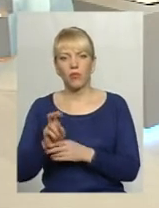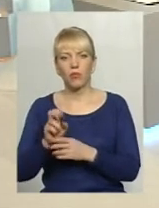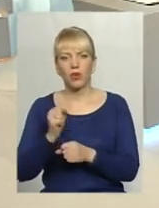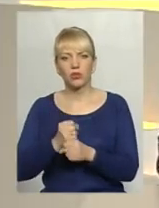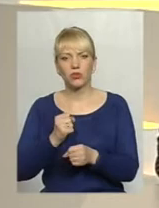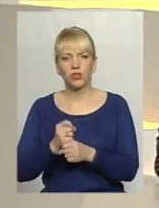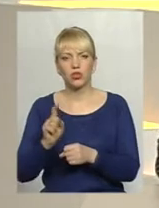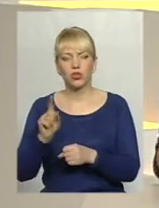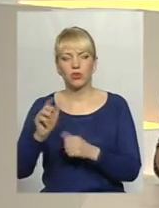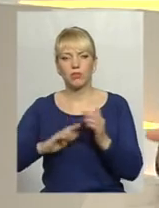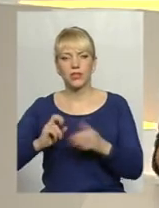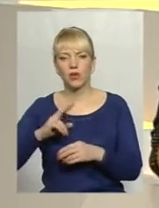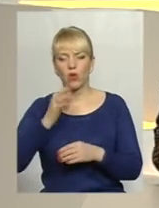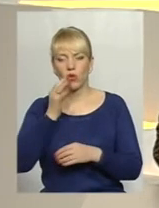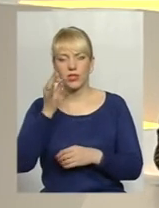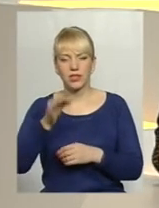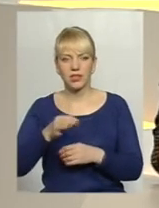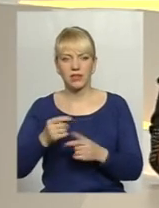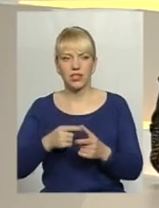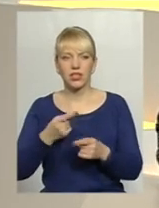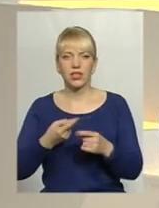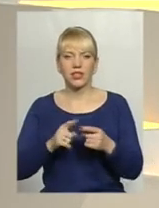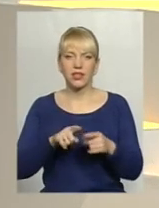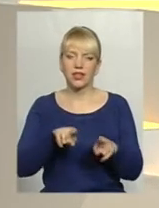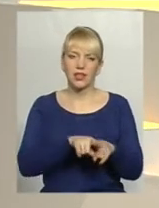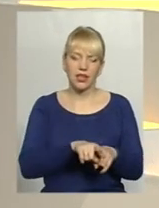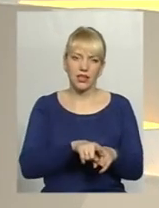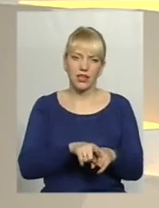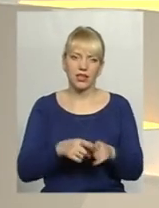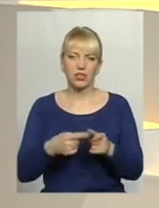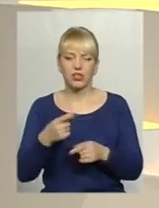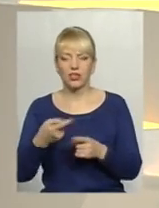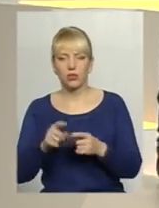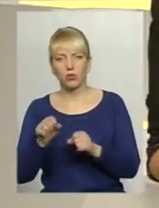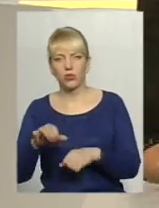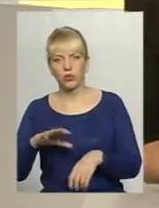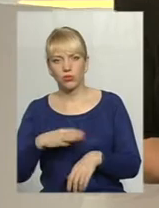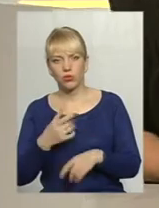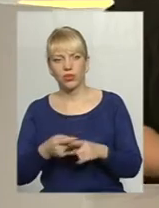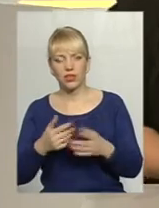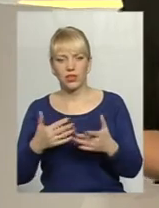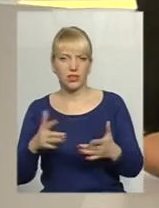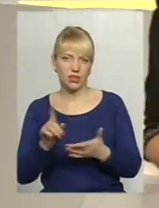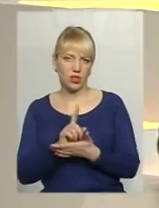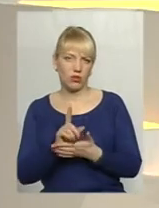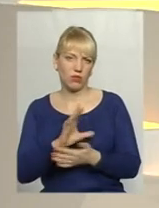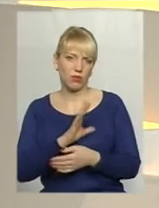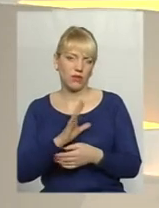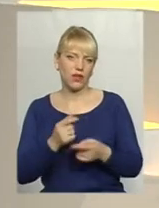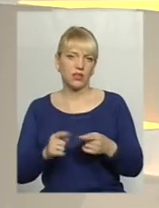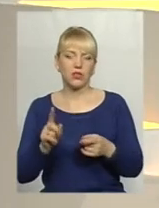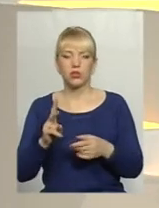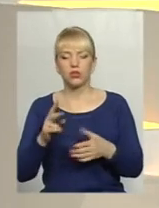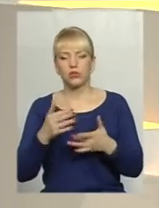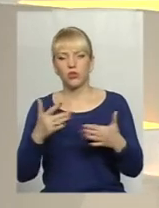сказав йому, чи це, ну, чи це так, чи це може бути. Ну, теж, це ж різні норми. Хтось по